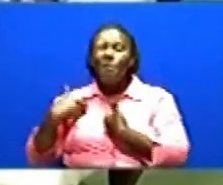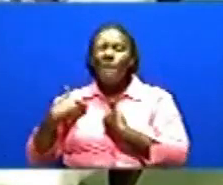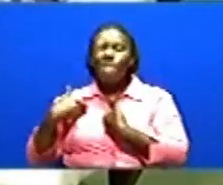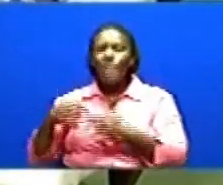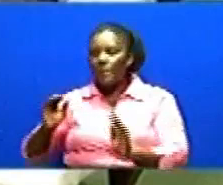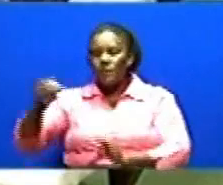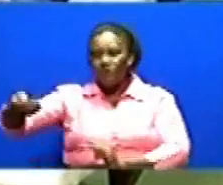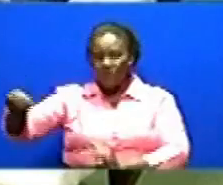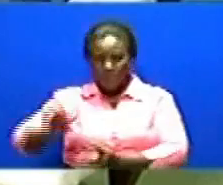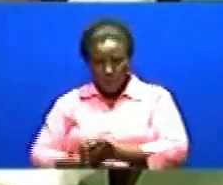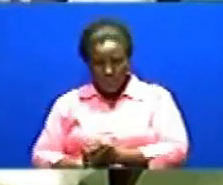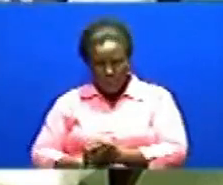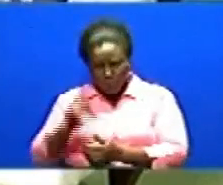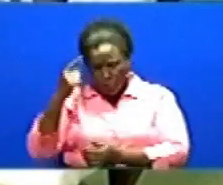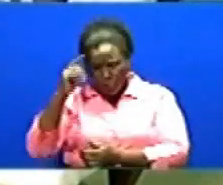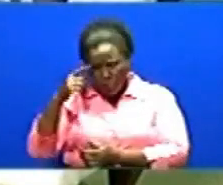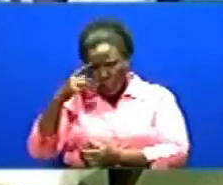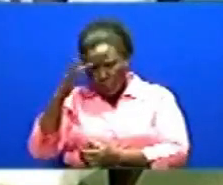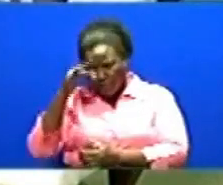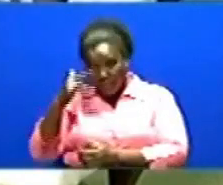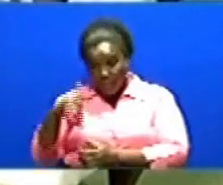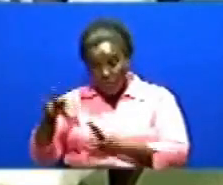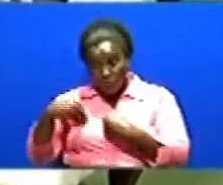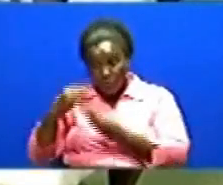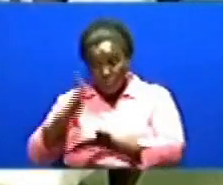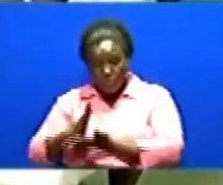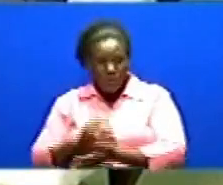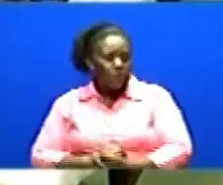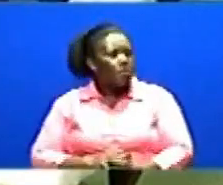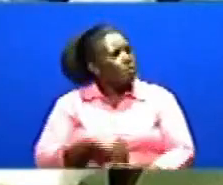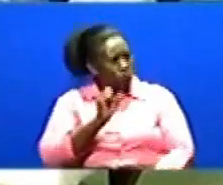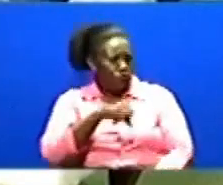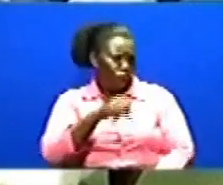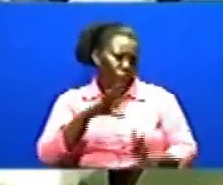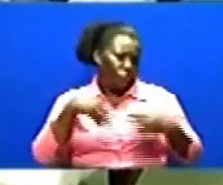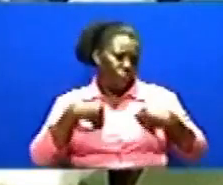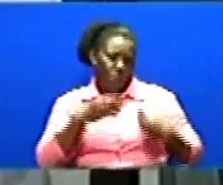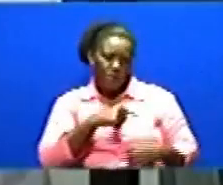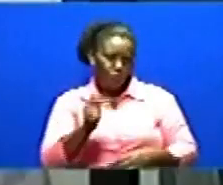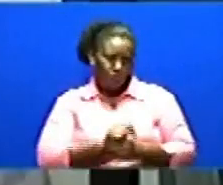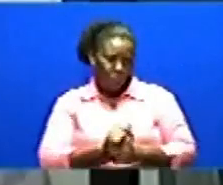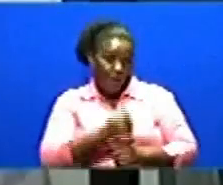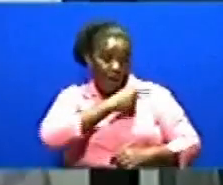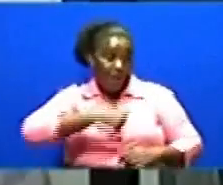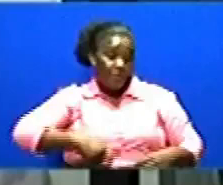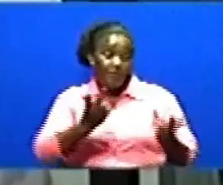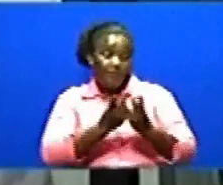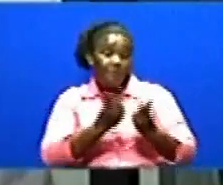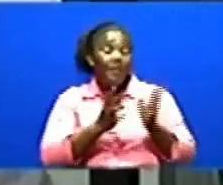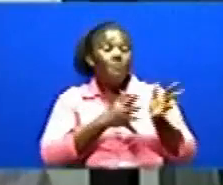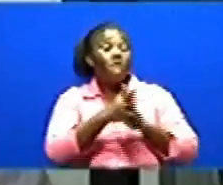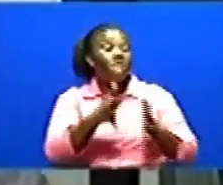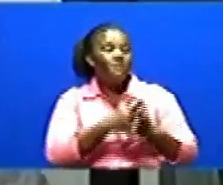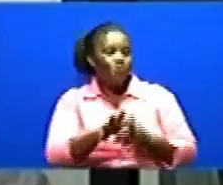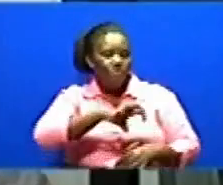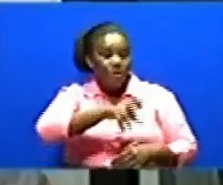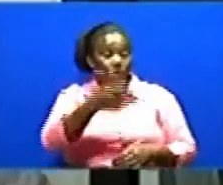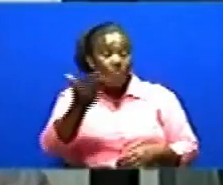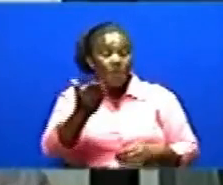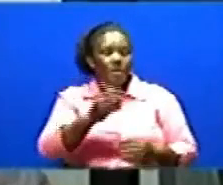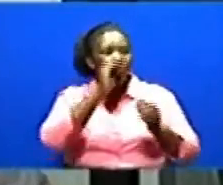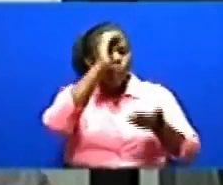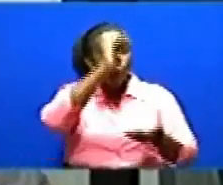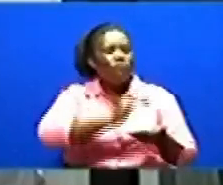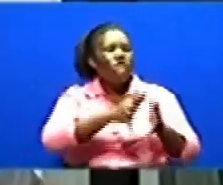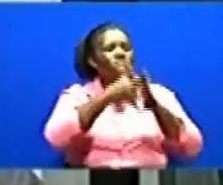Nafiki itazingatiwa Nafiki hata waziri ya mezungumzia Leo kwa mba Kuna mikoa mbao inaupungufu mkubwa Nakita na sisi kwenye